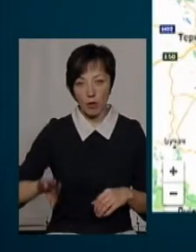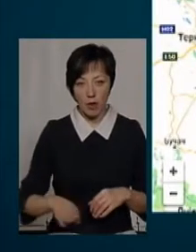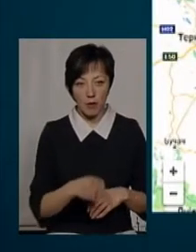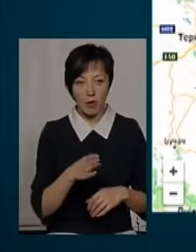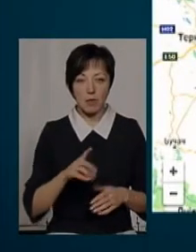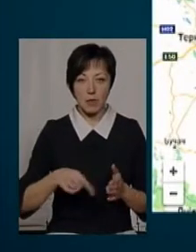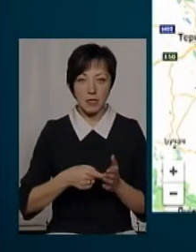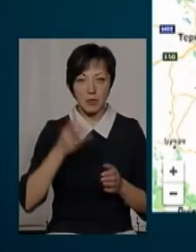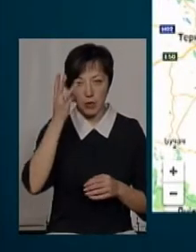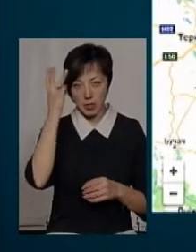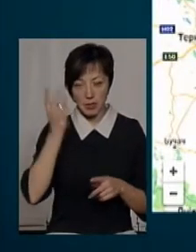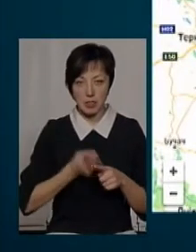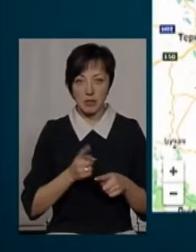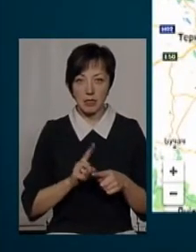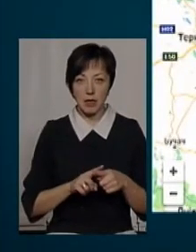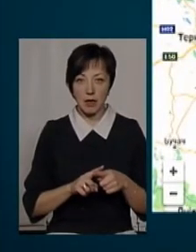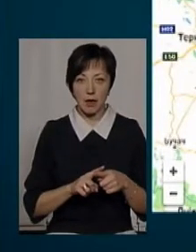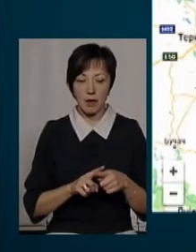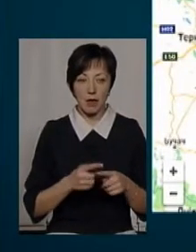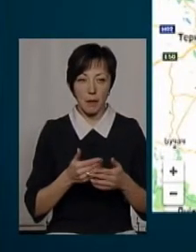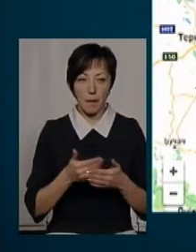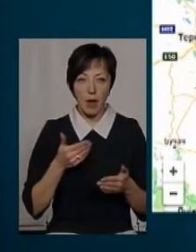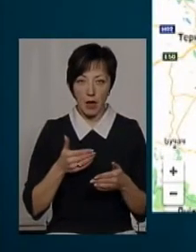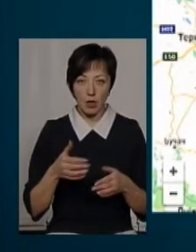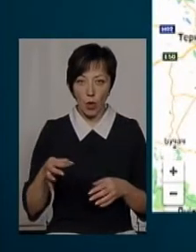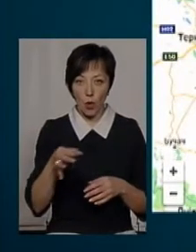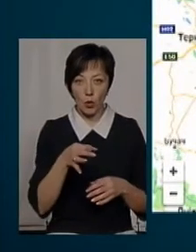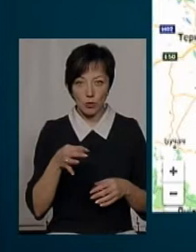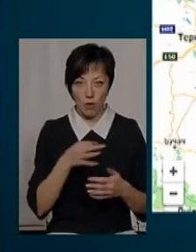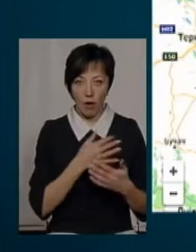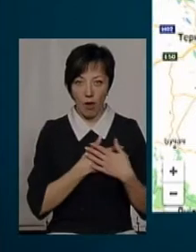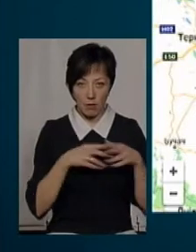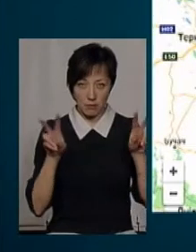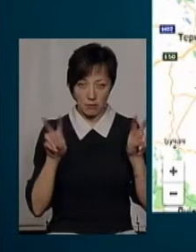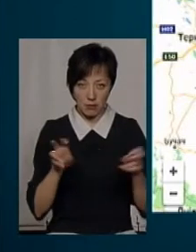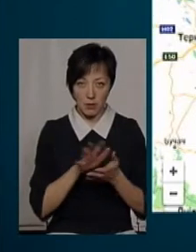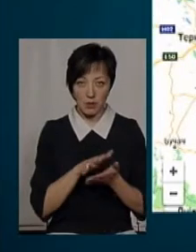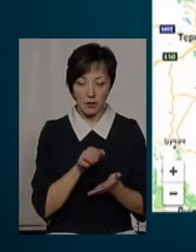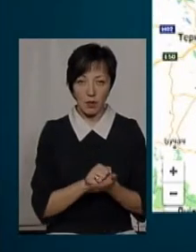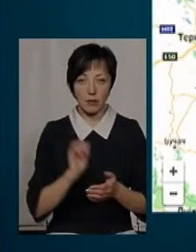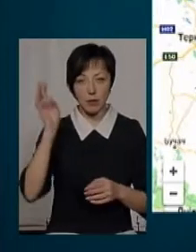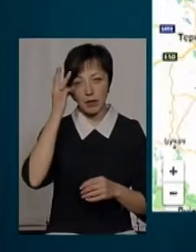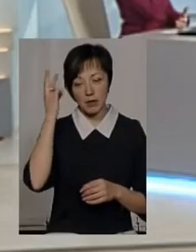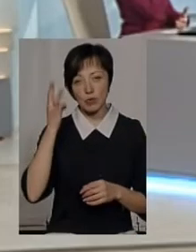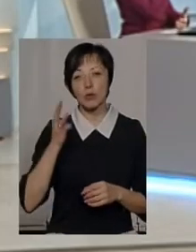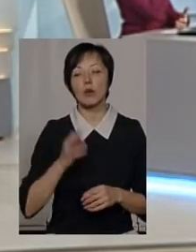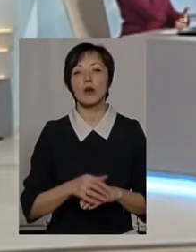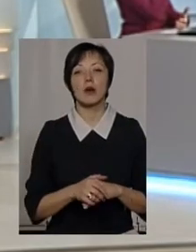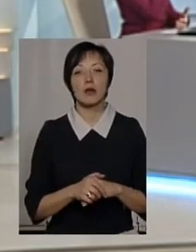зокрема, в самому місті Хмельницькому. Це одна перед островом Кохання, так званим, як його Хмельницько називають.